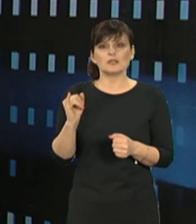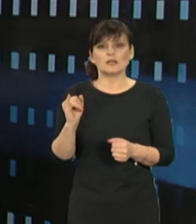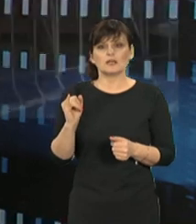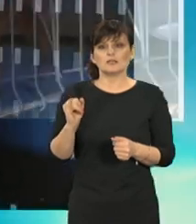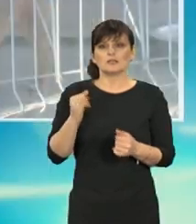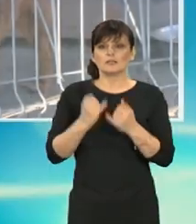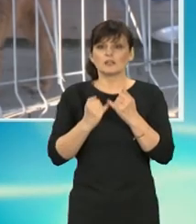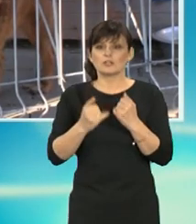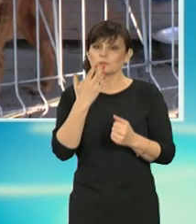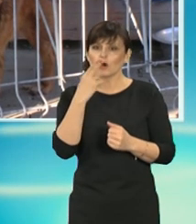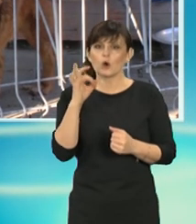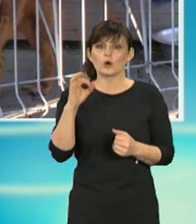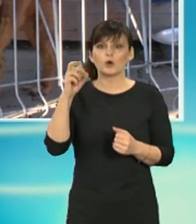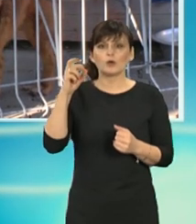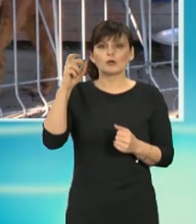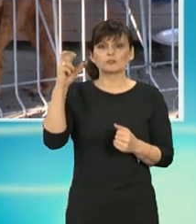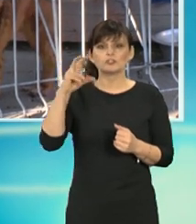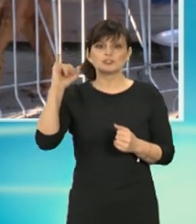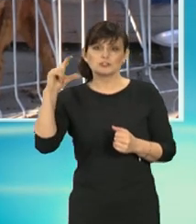i przede wszystkim jeżeli chodzi o czipowanie